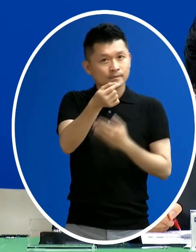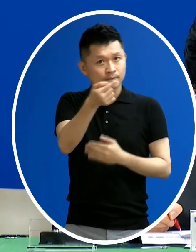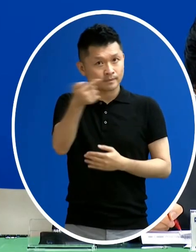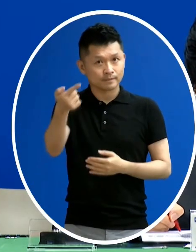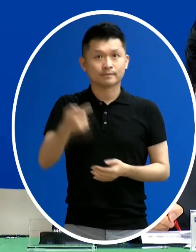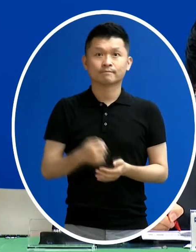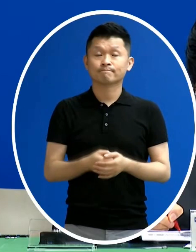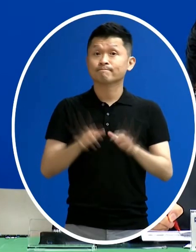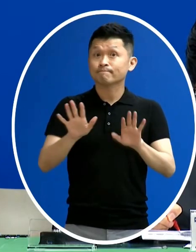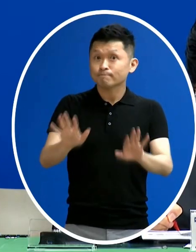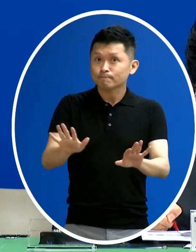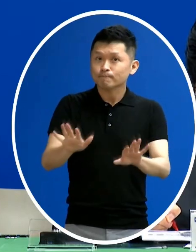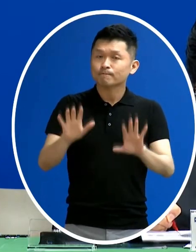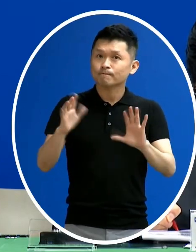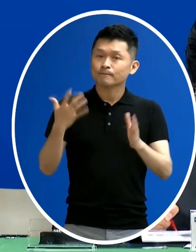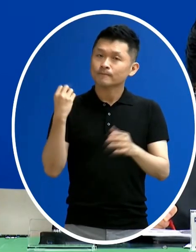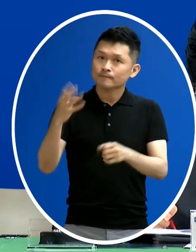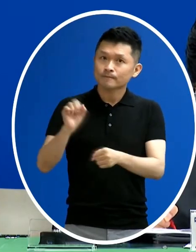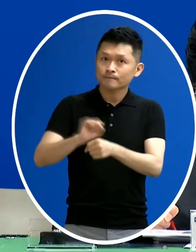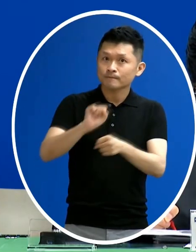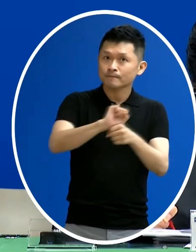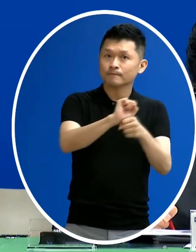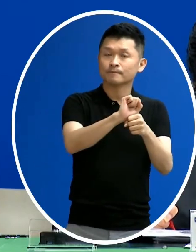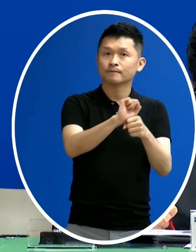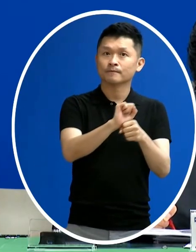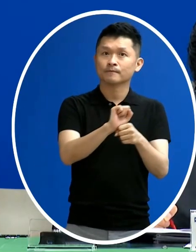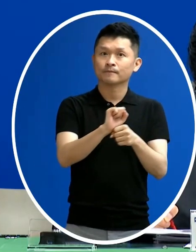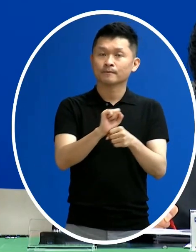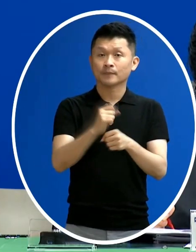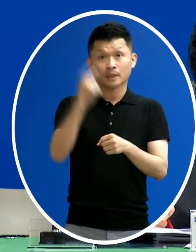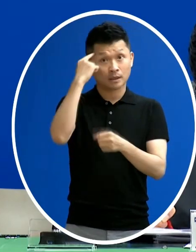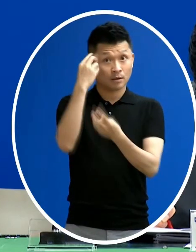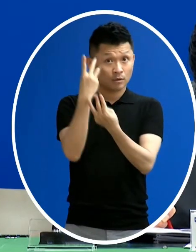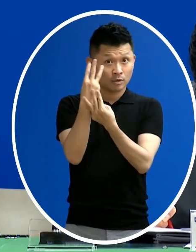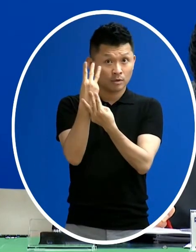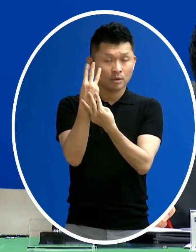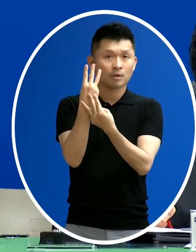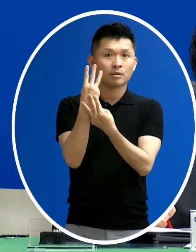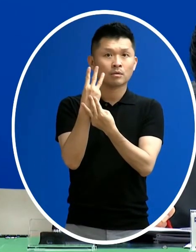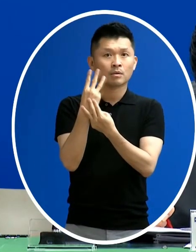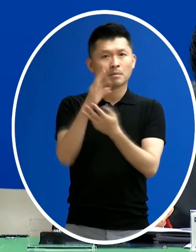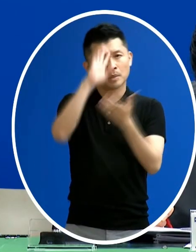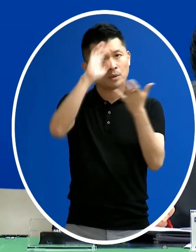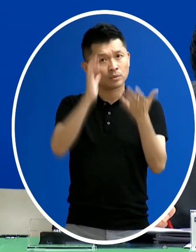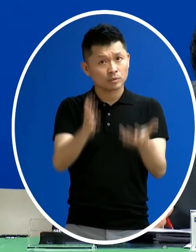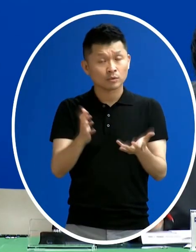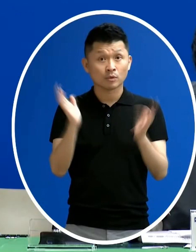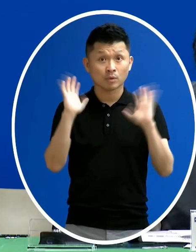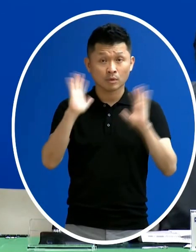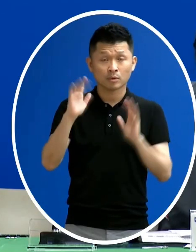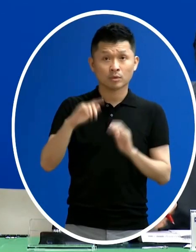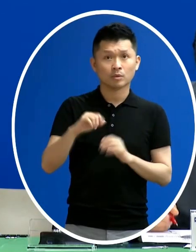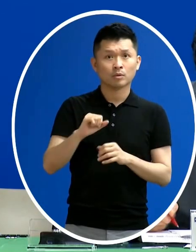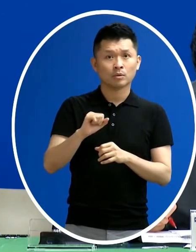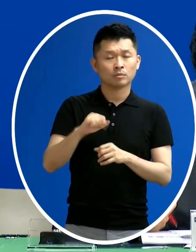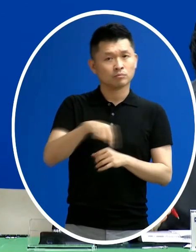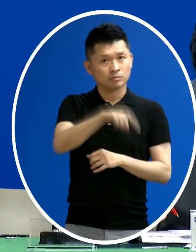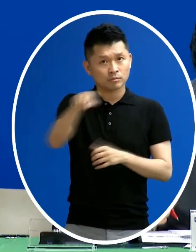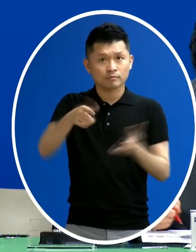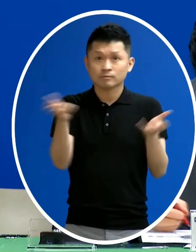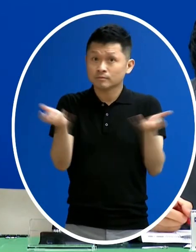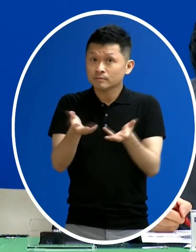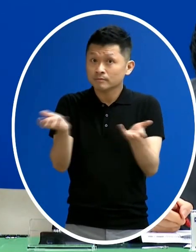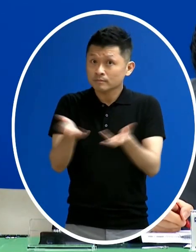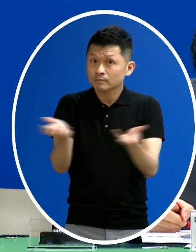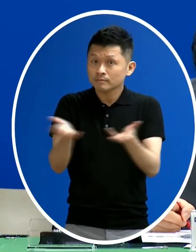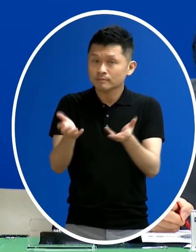所以目前來講 大概在新增的過去幾天的這個腦炎的這個新增的重症個案當中 看起來的治療情形是